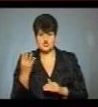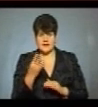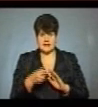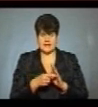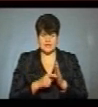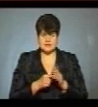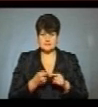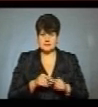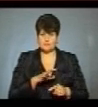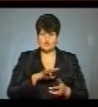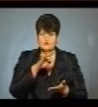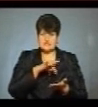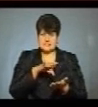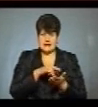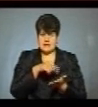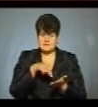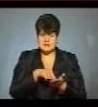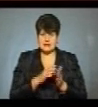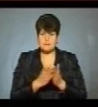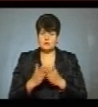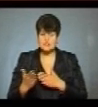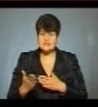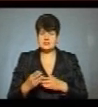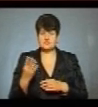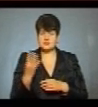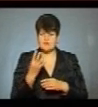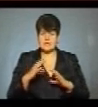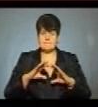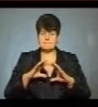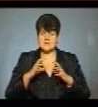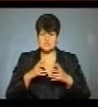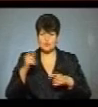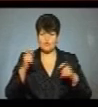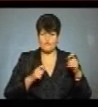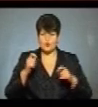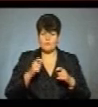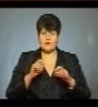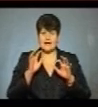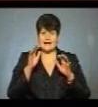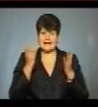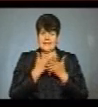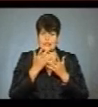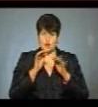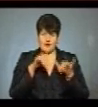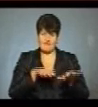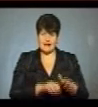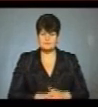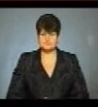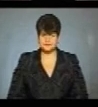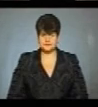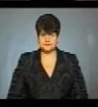Це відбулося в Центральній міській бібліотеці під час 4-го міжнародного форуму «Кінохвиля». Там була наша знімальна група.